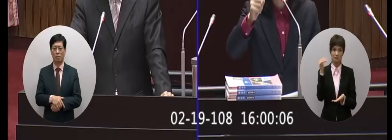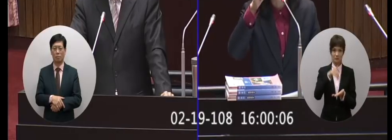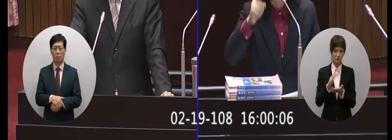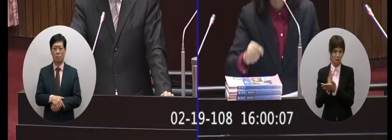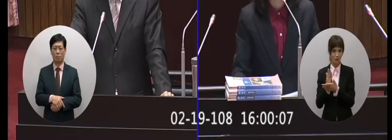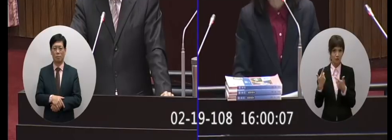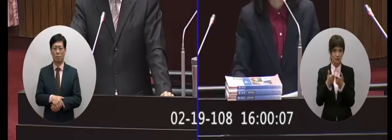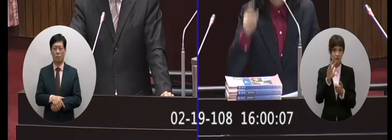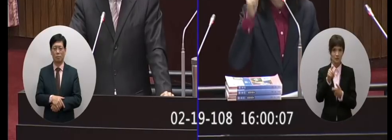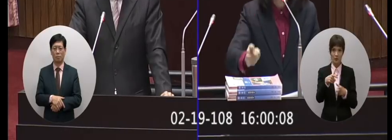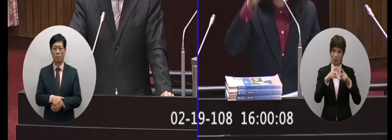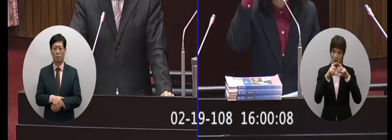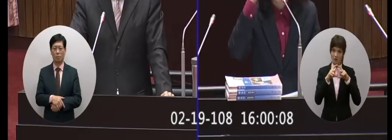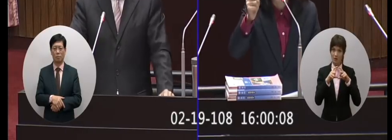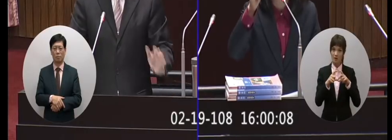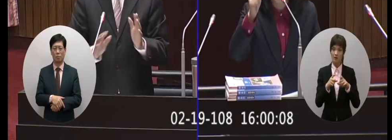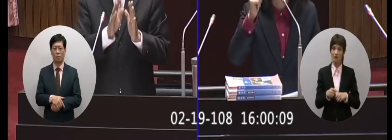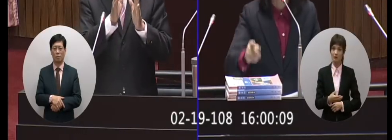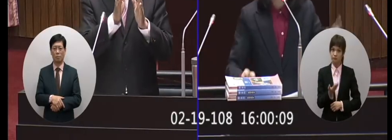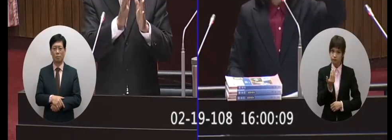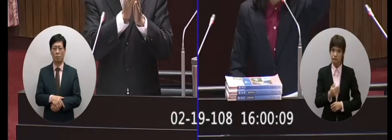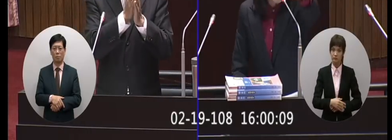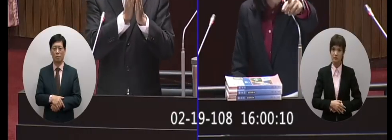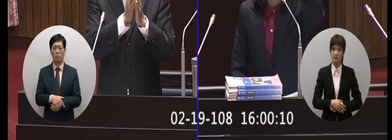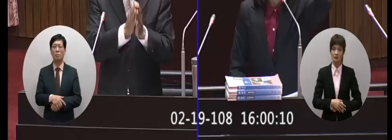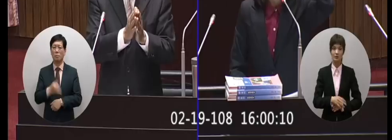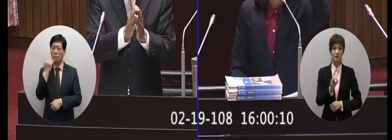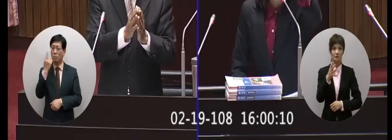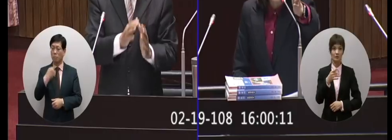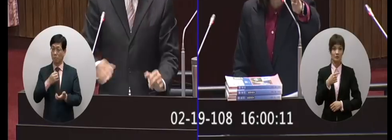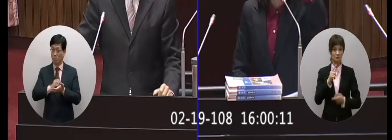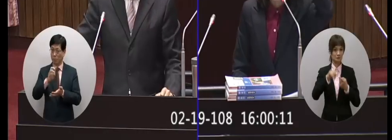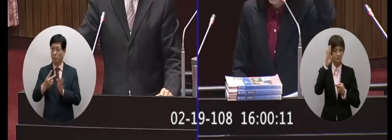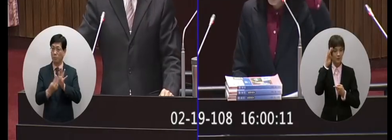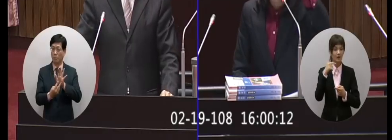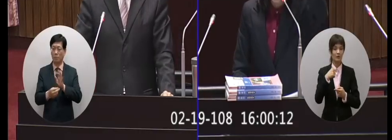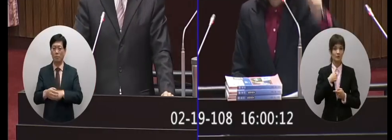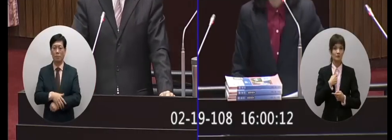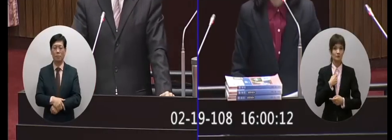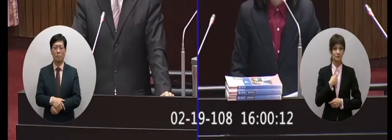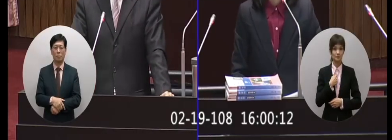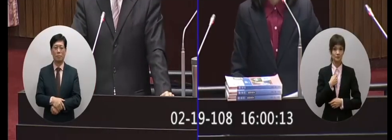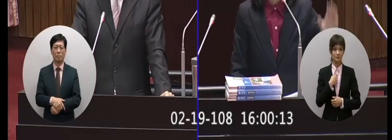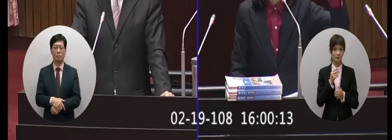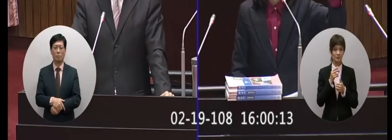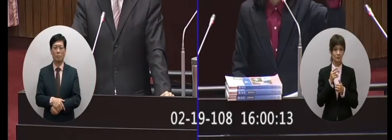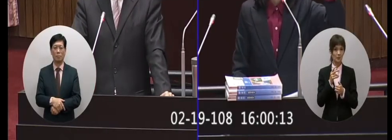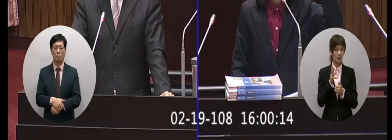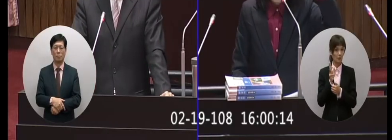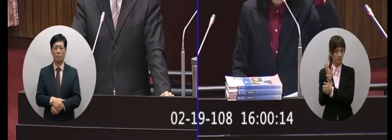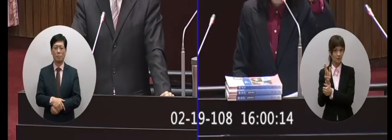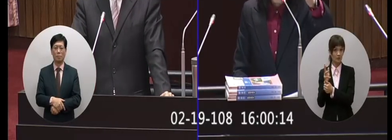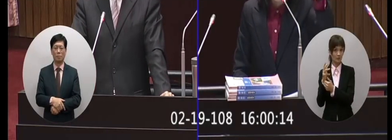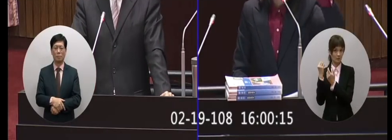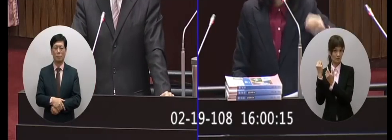這問題你要回答耶因為我抽問了抱歉 我先跟你講我抽問了雙北